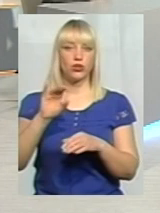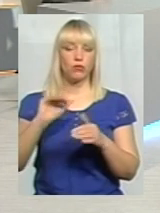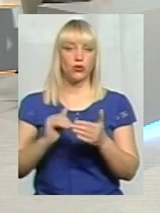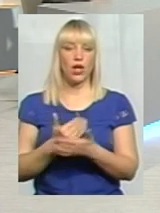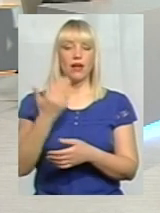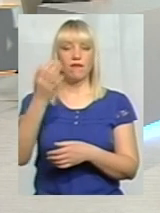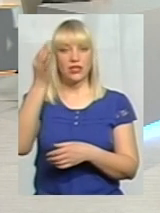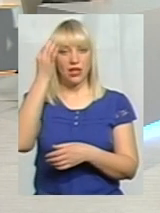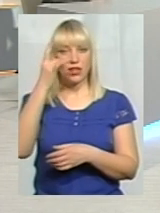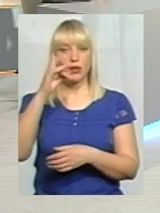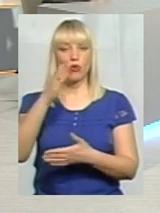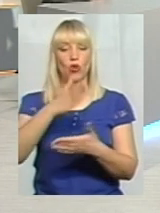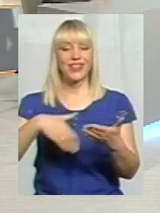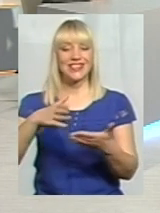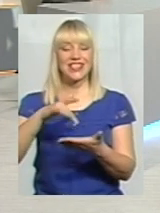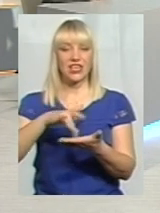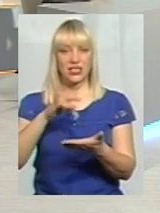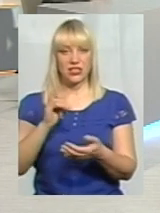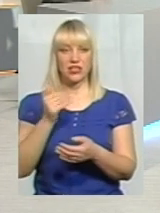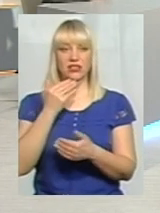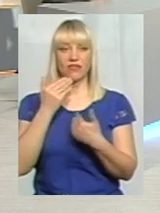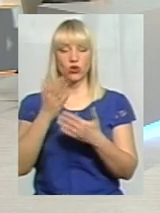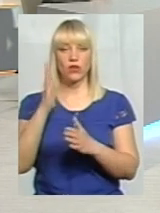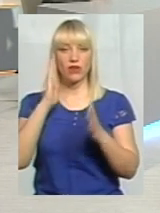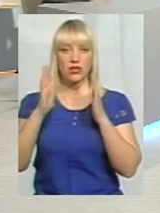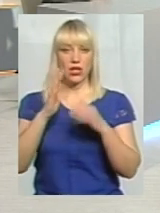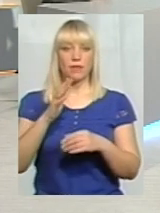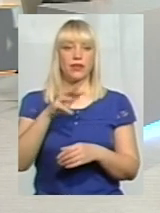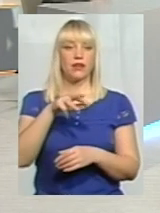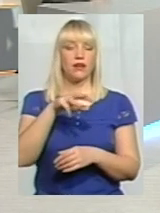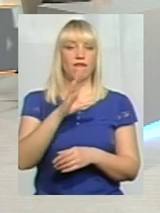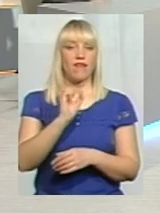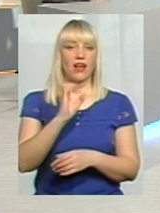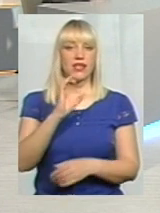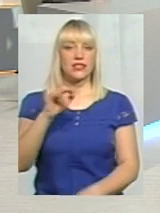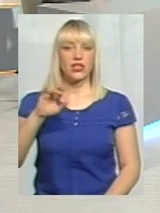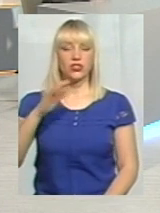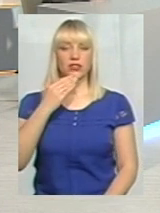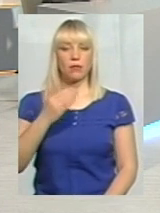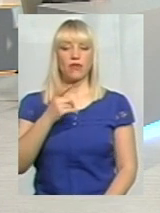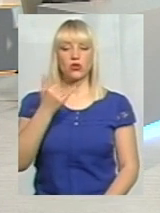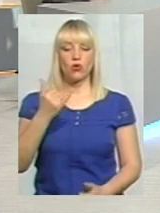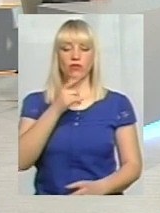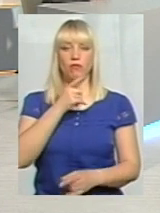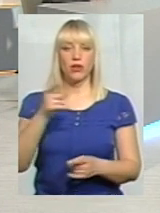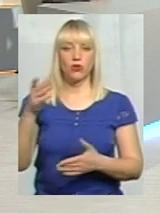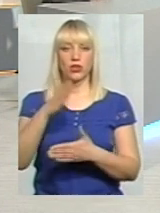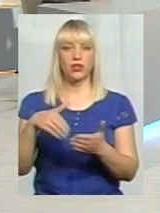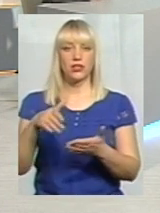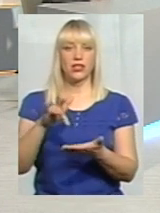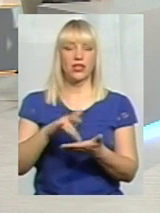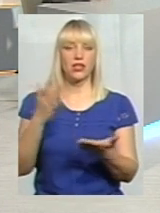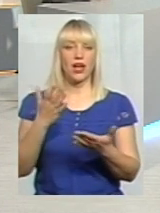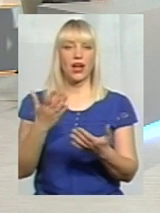децентралізацію, і звернується в Фейсбук. Тут Маша Васильчик запитує, сьогодні в період децентралізації, яка ситуація з